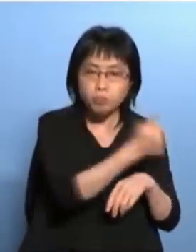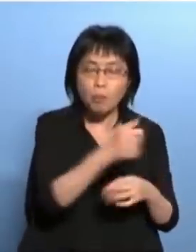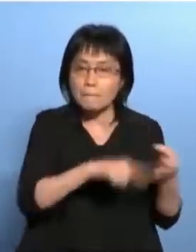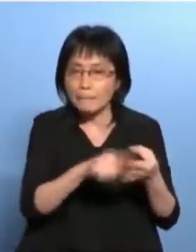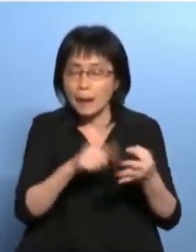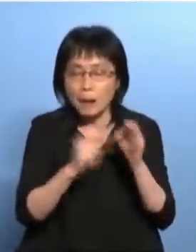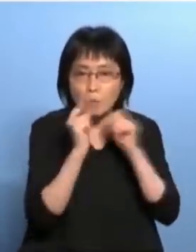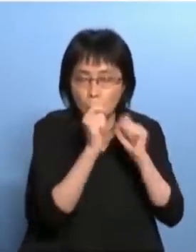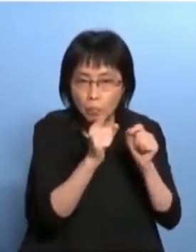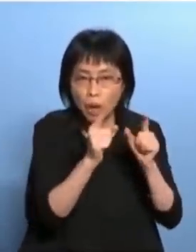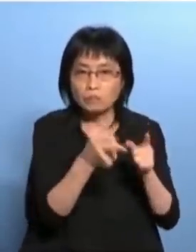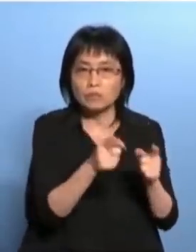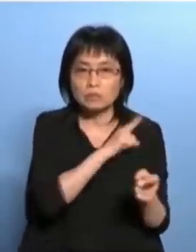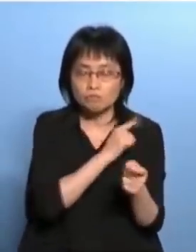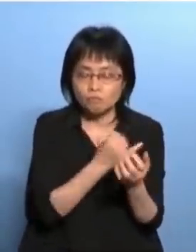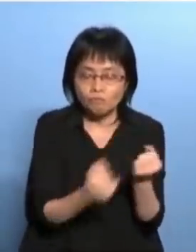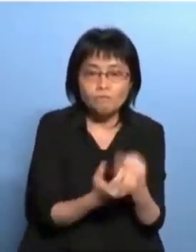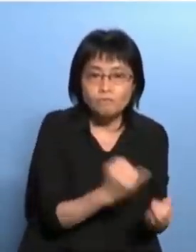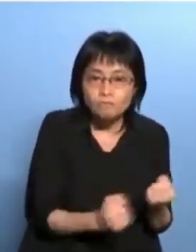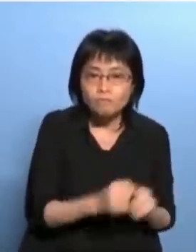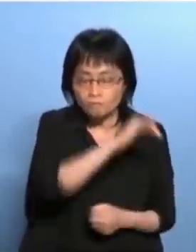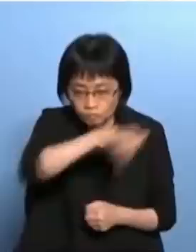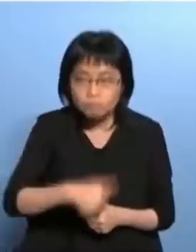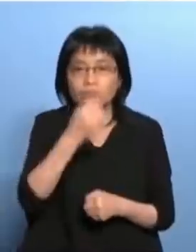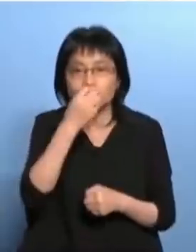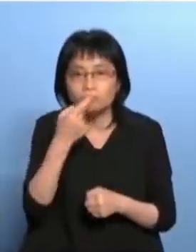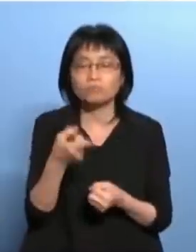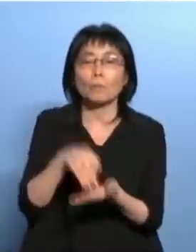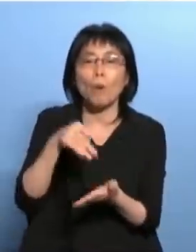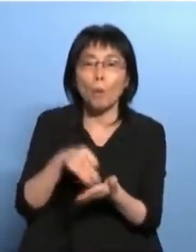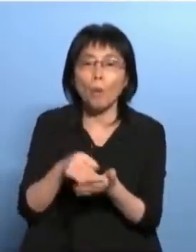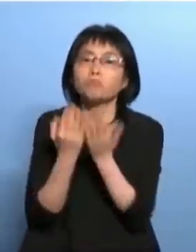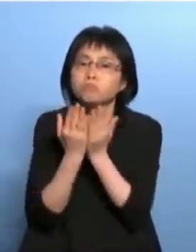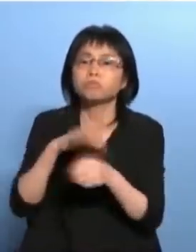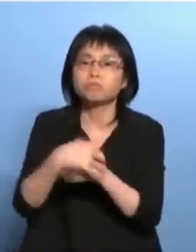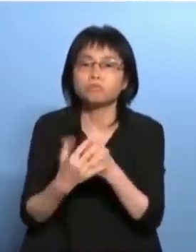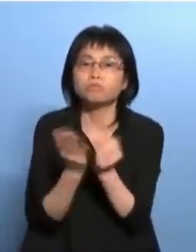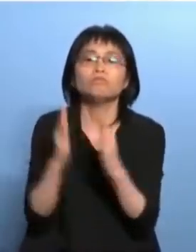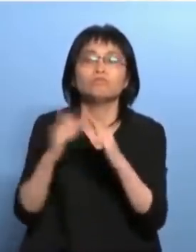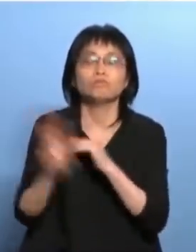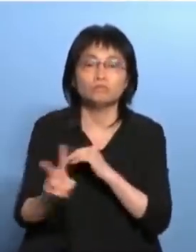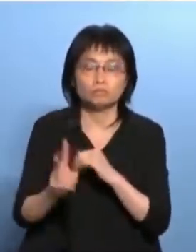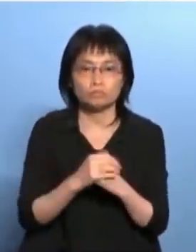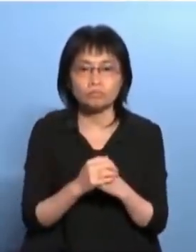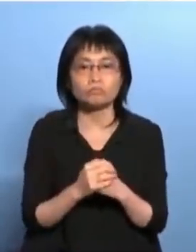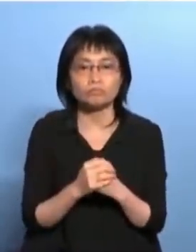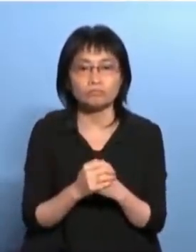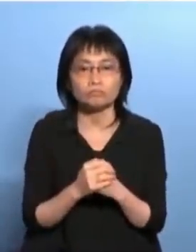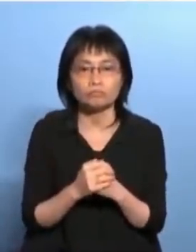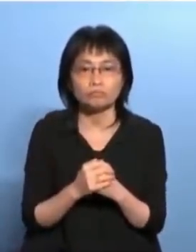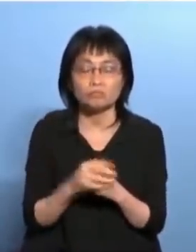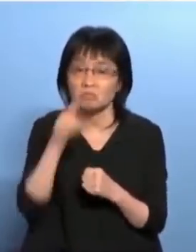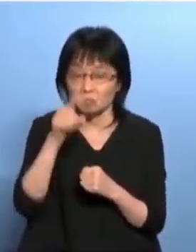他们贪香港什么他们来北京可以读的可以读那些什么北京市第一的那些学校不读他们来香港读